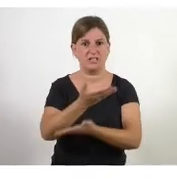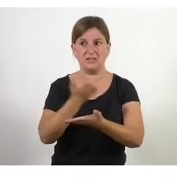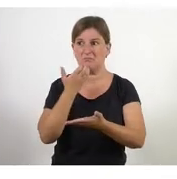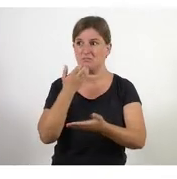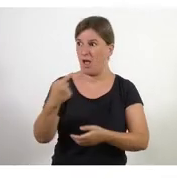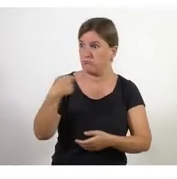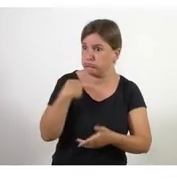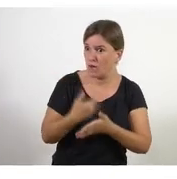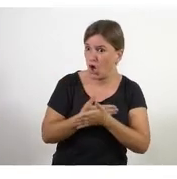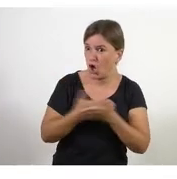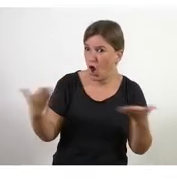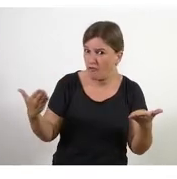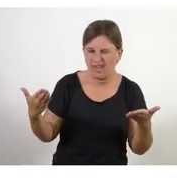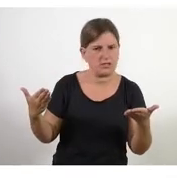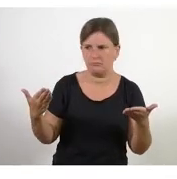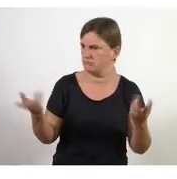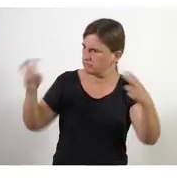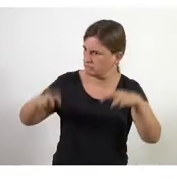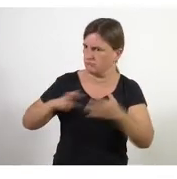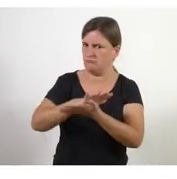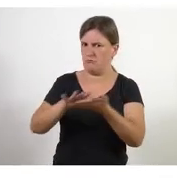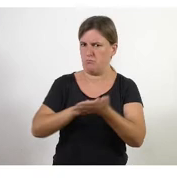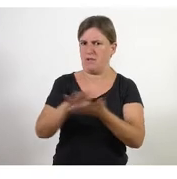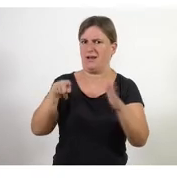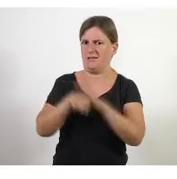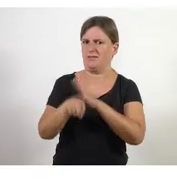confiança es tracti i es parli és gestió